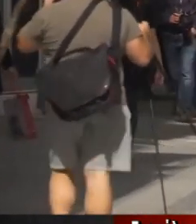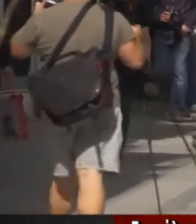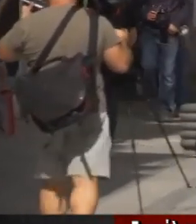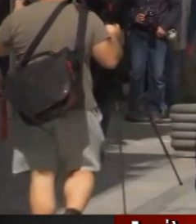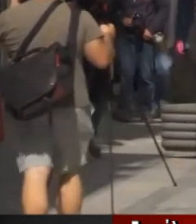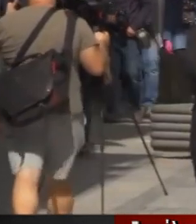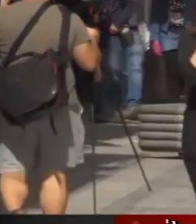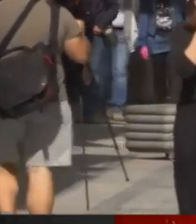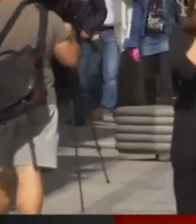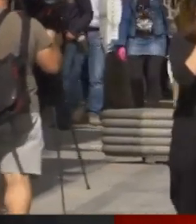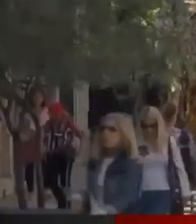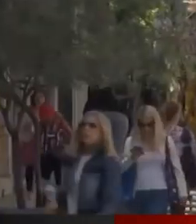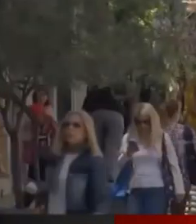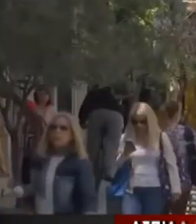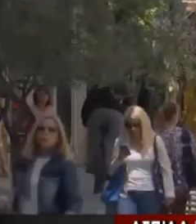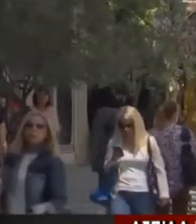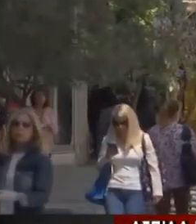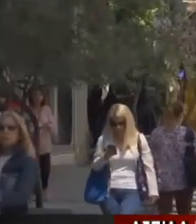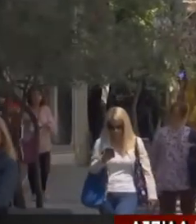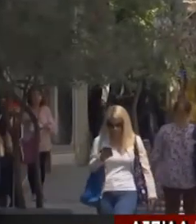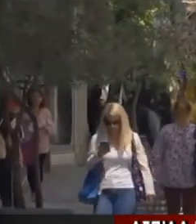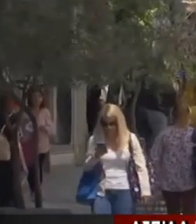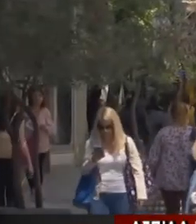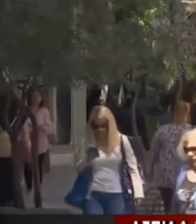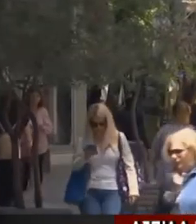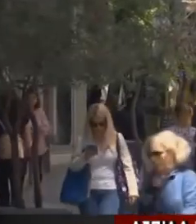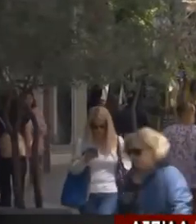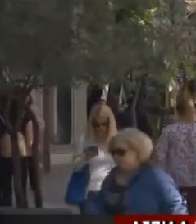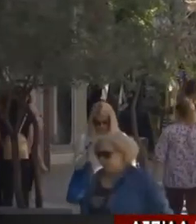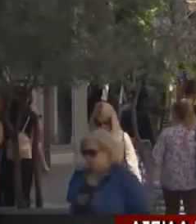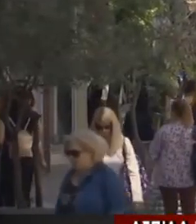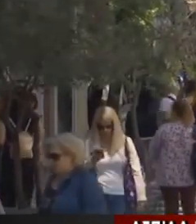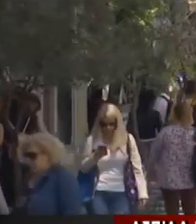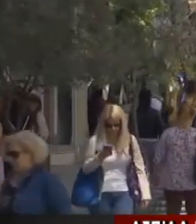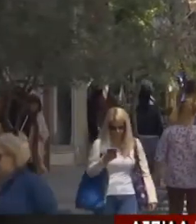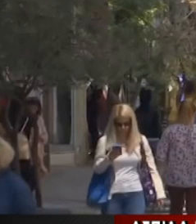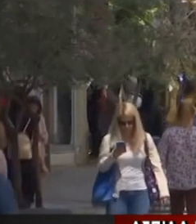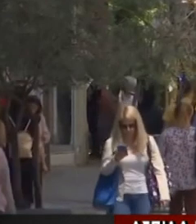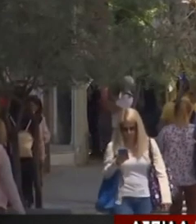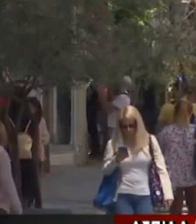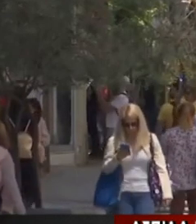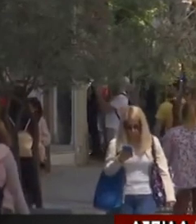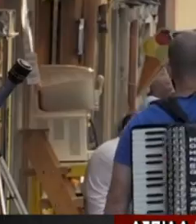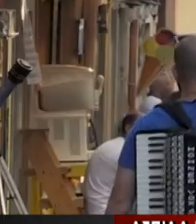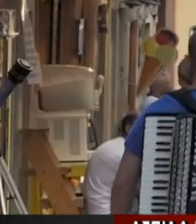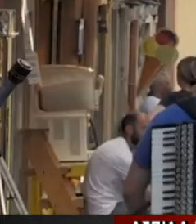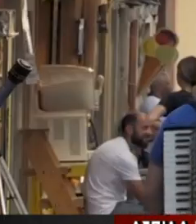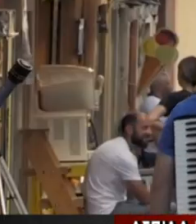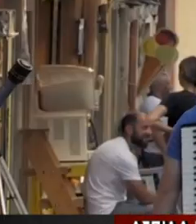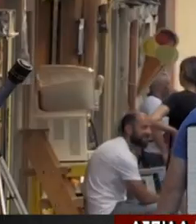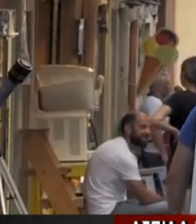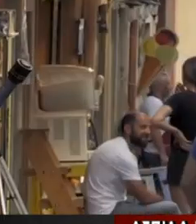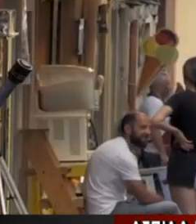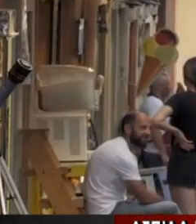εστιατόρια και καφεμπαρ. Τα καταστήματα αυτά έχουν τη δυνατότητα για την εξυπηρέτηση των πελατών τους να αναπτύξουν τραπεζοκαθίσματα. Ενώ έως το 31 Αυγούστου